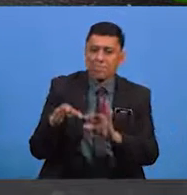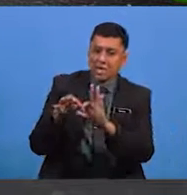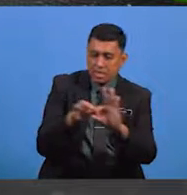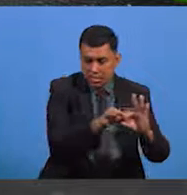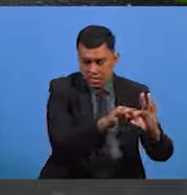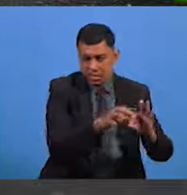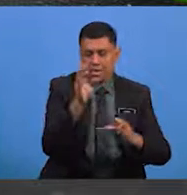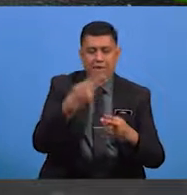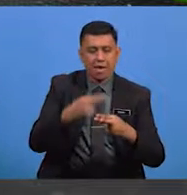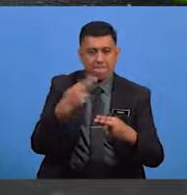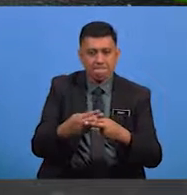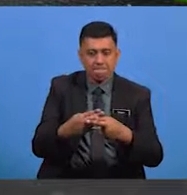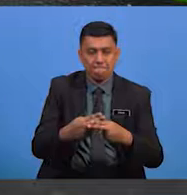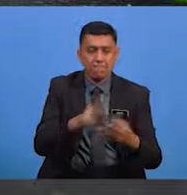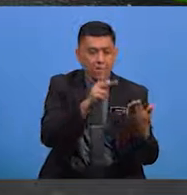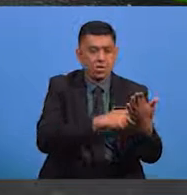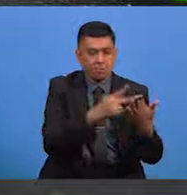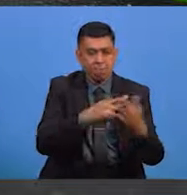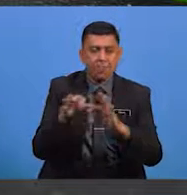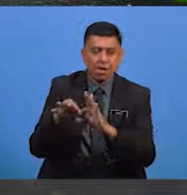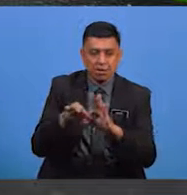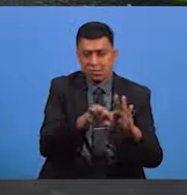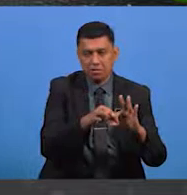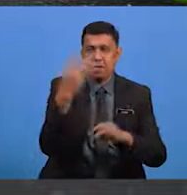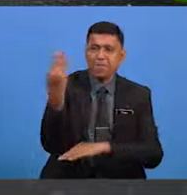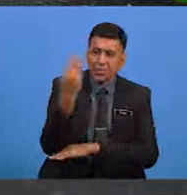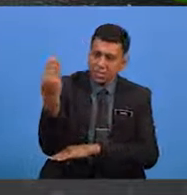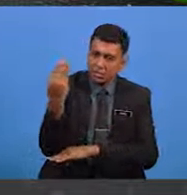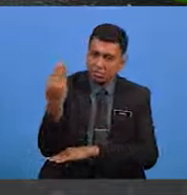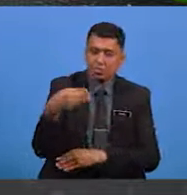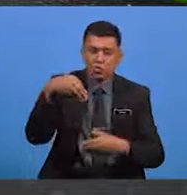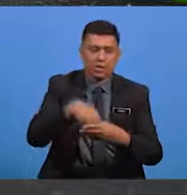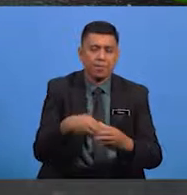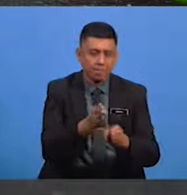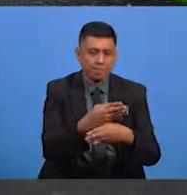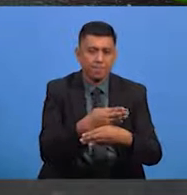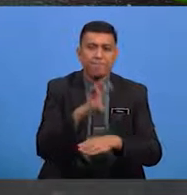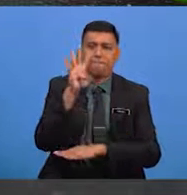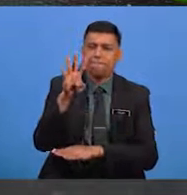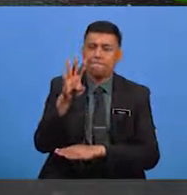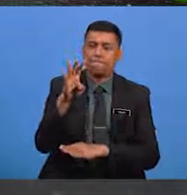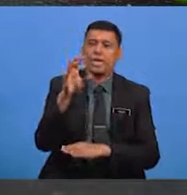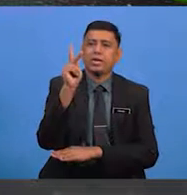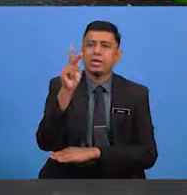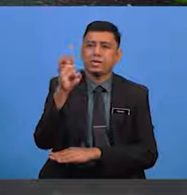Yang dinamakan pantun berkait dan biasanya dalam bentuk 4 kerat